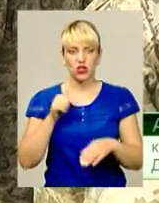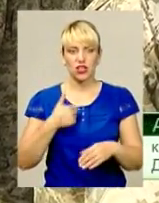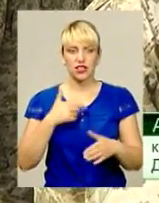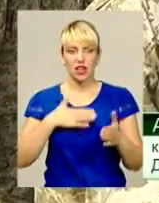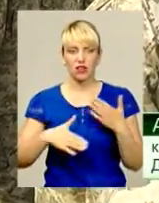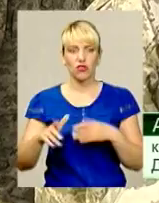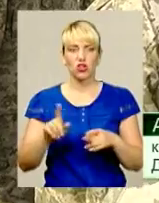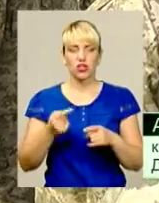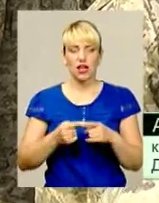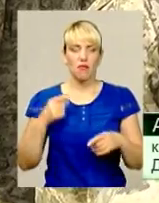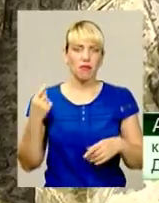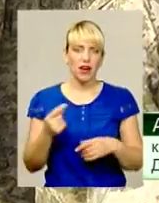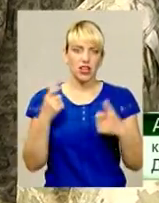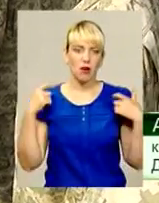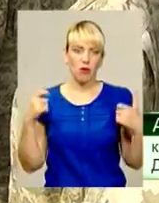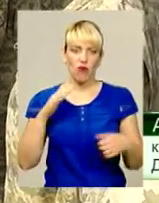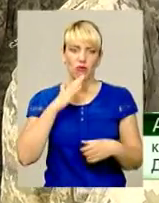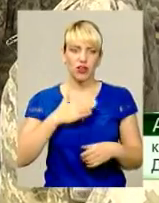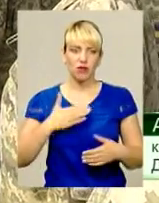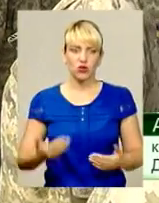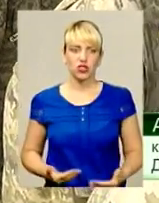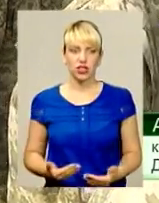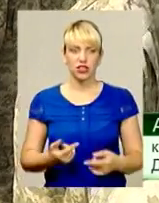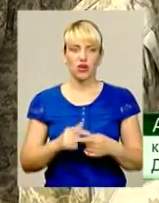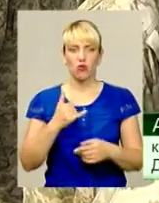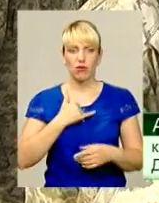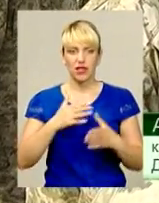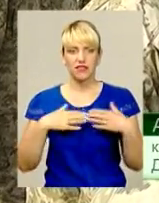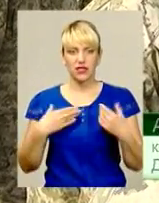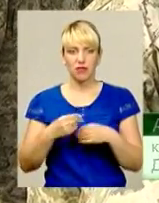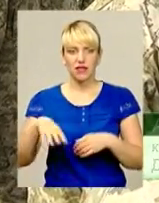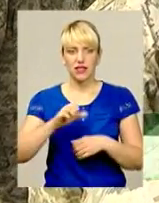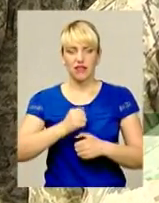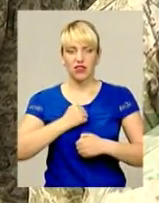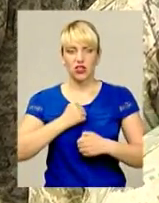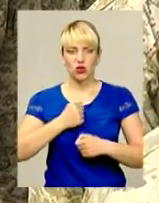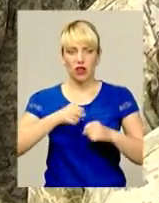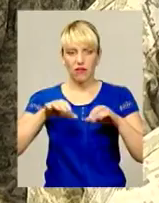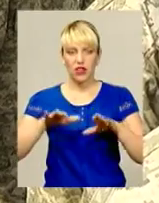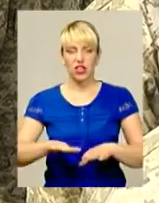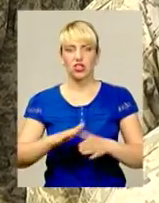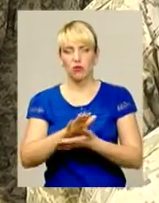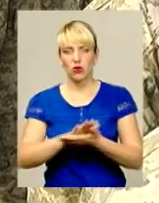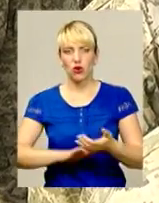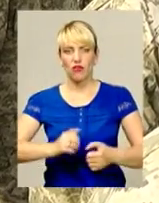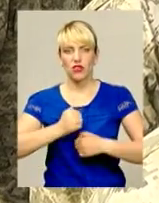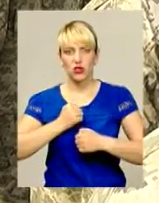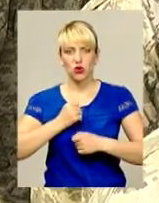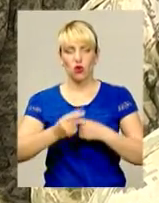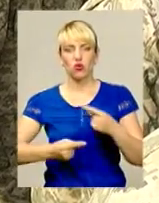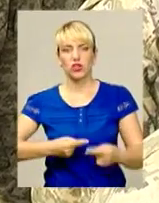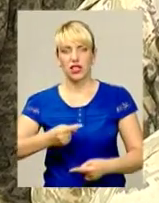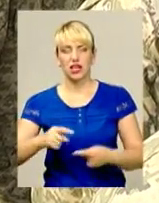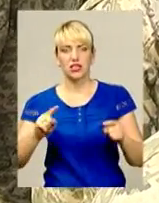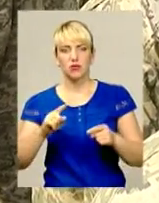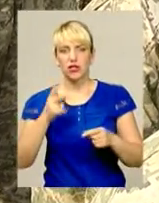нарешті найперші погони в моєму житті. У мене в сім'ї всі військові, і я вирішила продовжити військову династію, а тим більше,